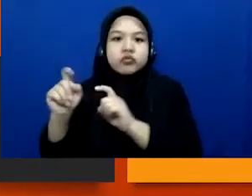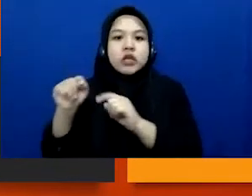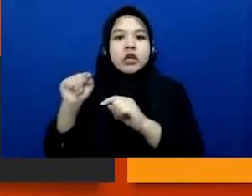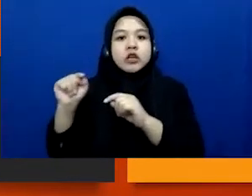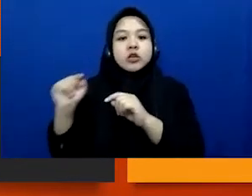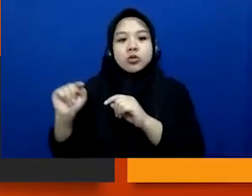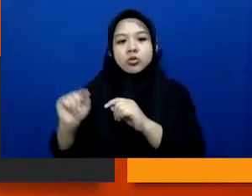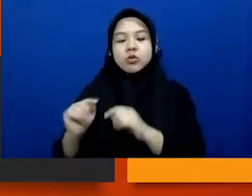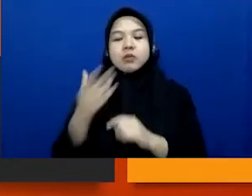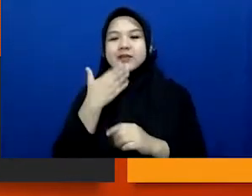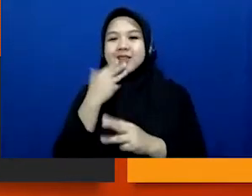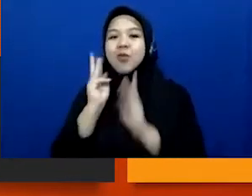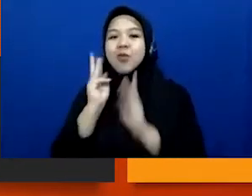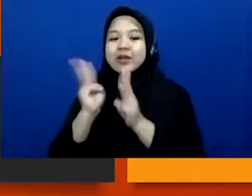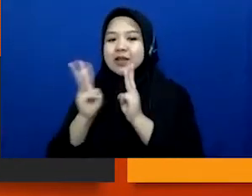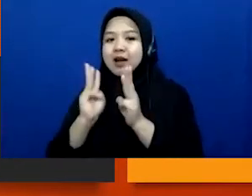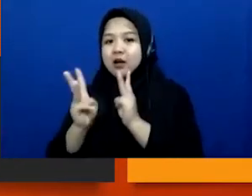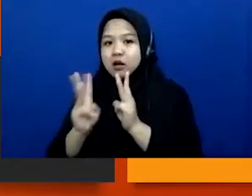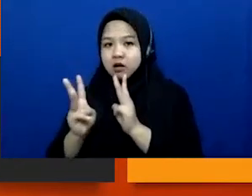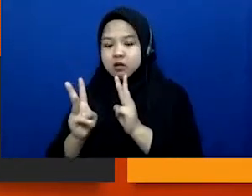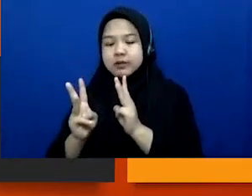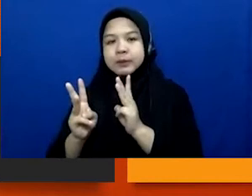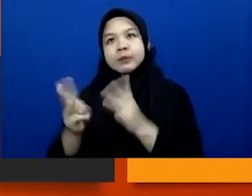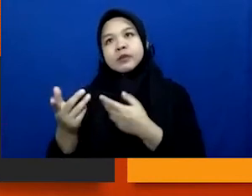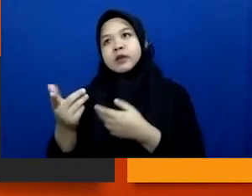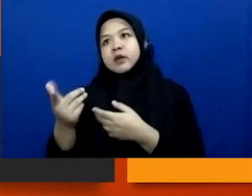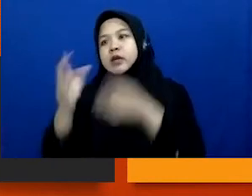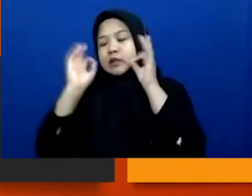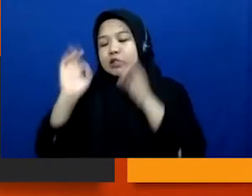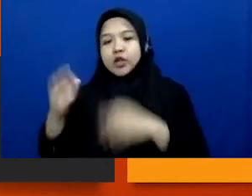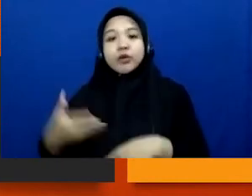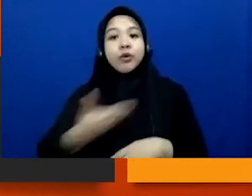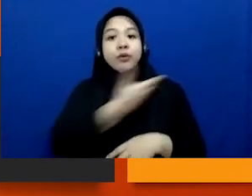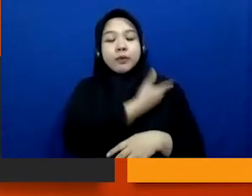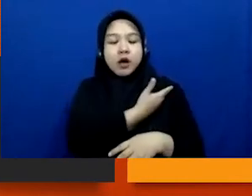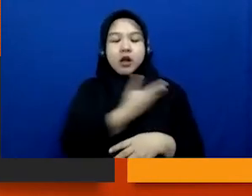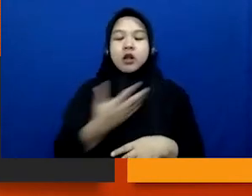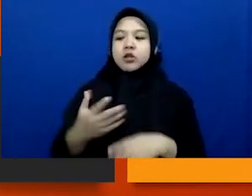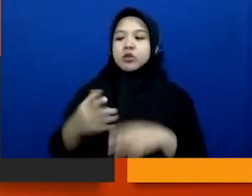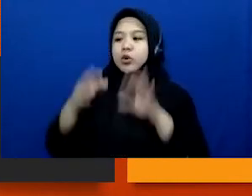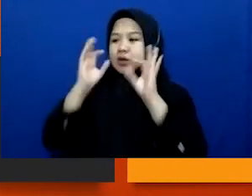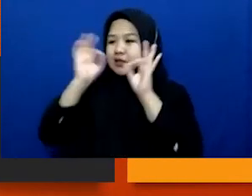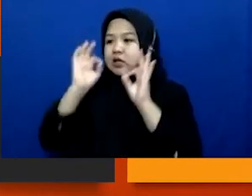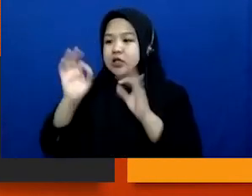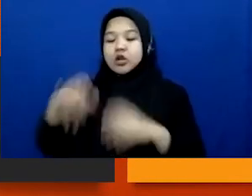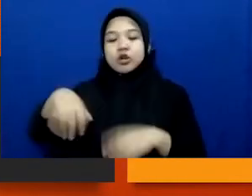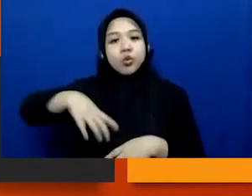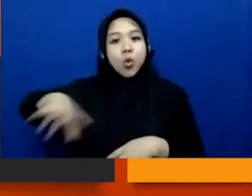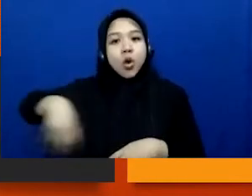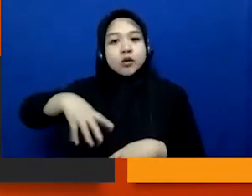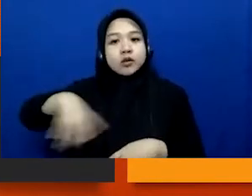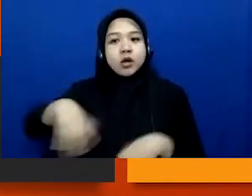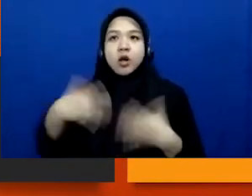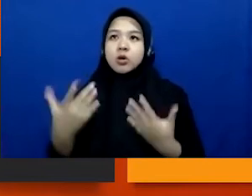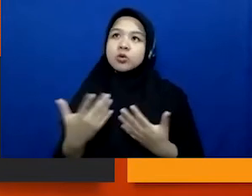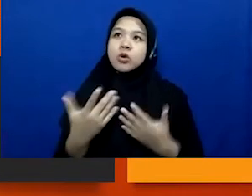bentuknya misalnya wawancara misalnya dari kesaksian korban kesaksian dari keluarga saksi